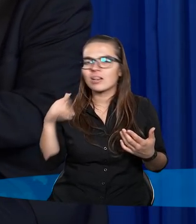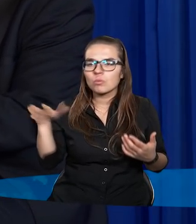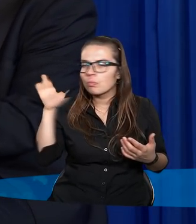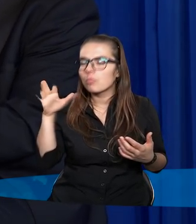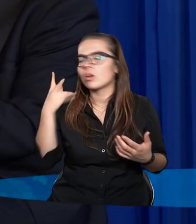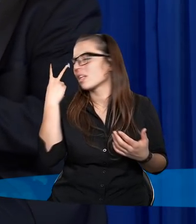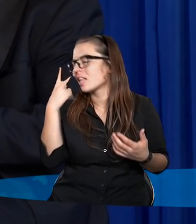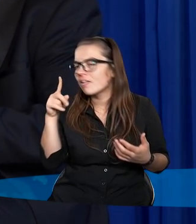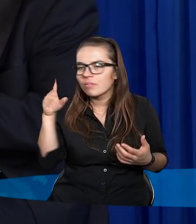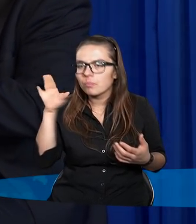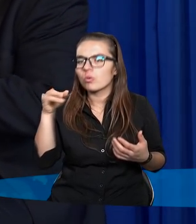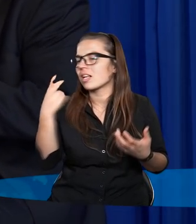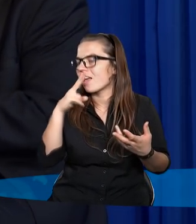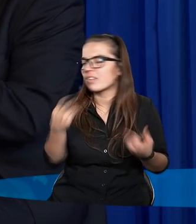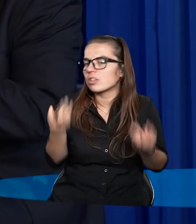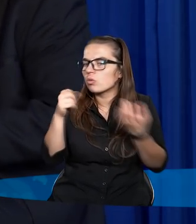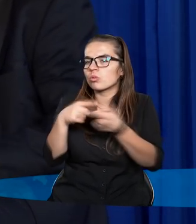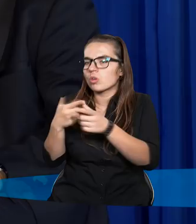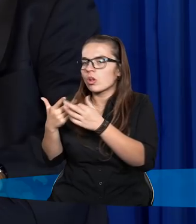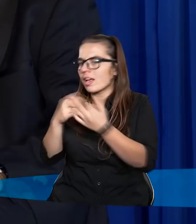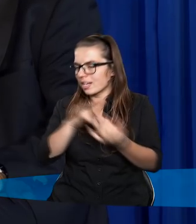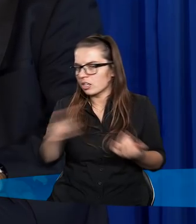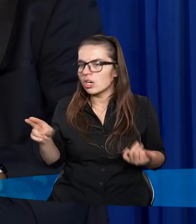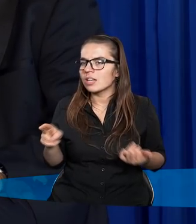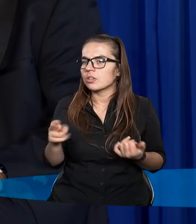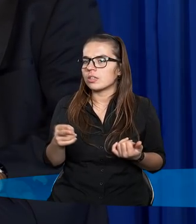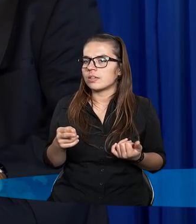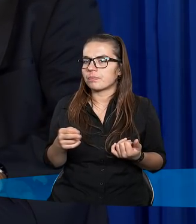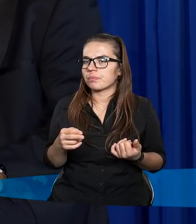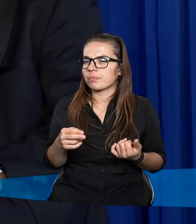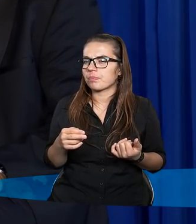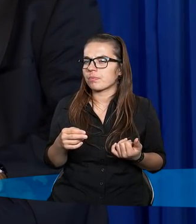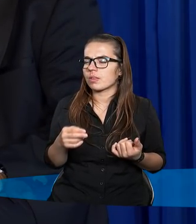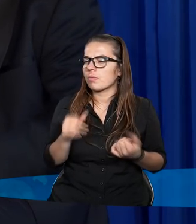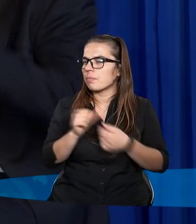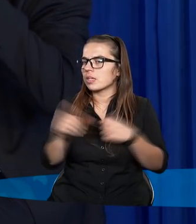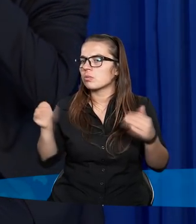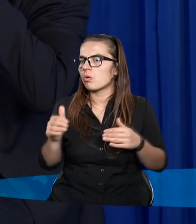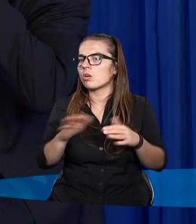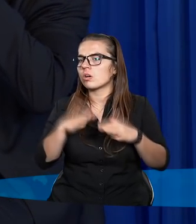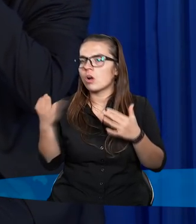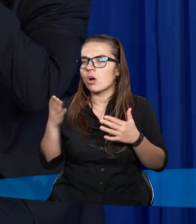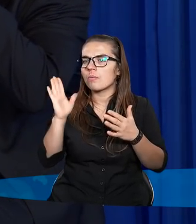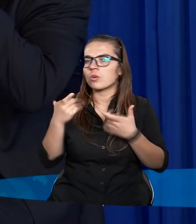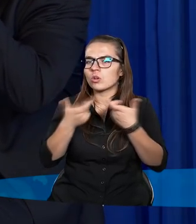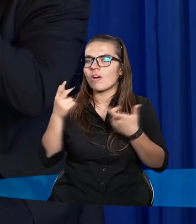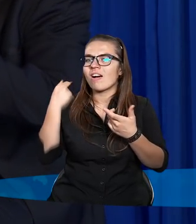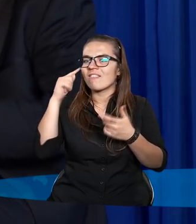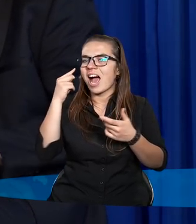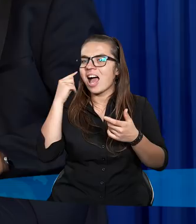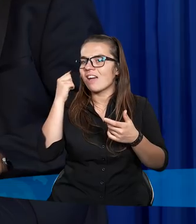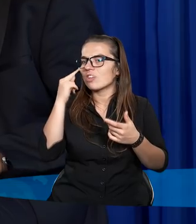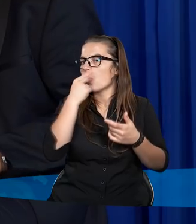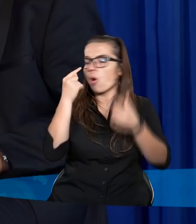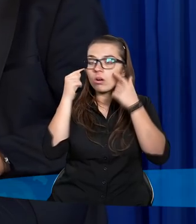Pana Boga, nie widzimy tych cudów i temu podobne pytania, to być może problem jest z tym, że mamy pewną wadę wzroku